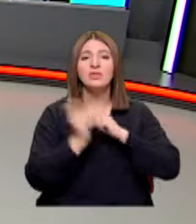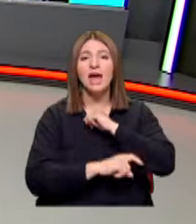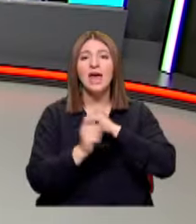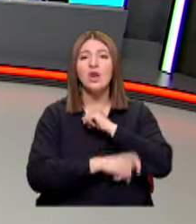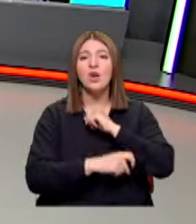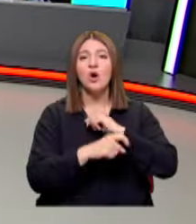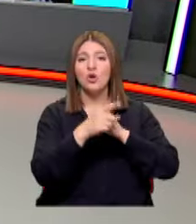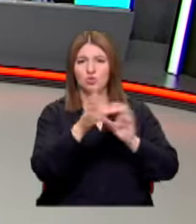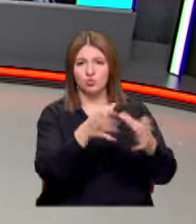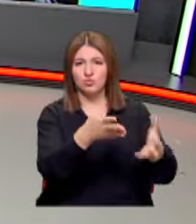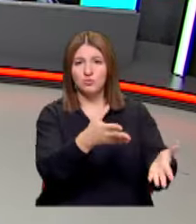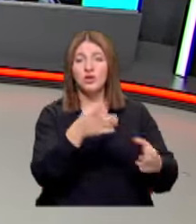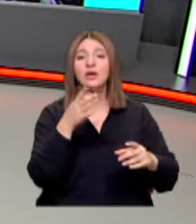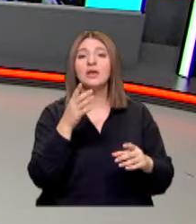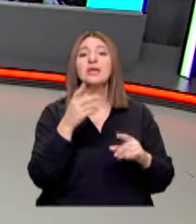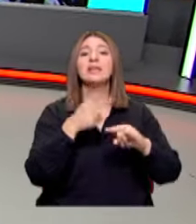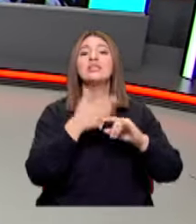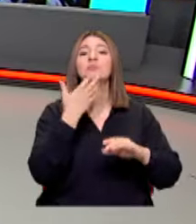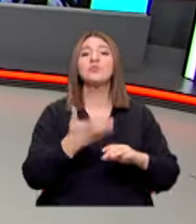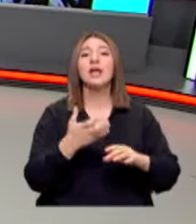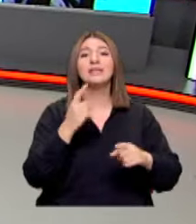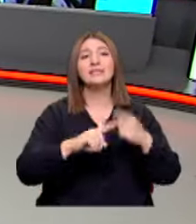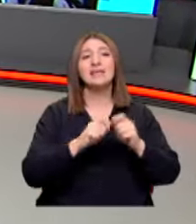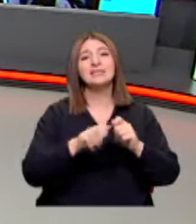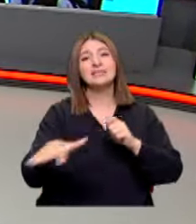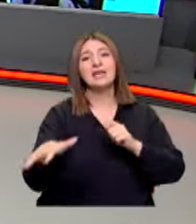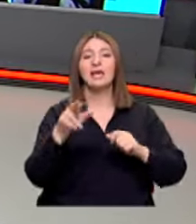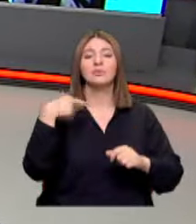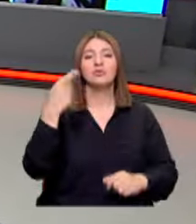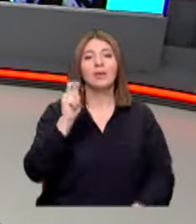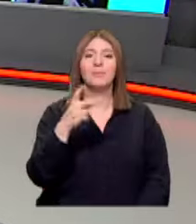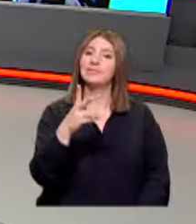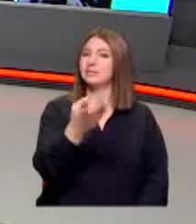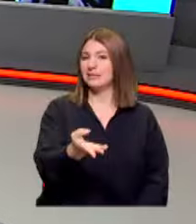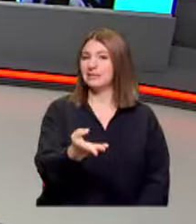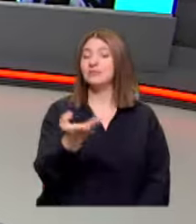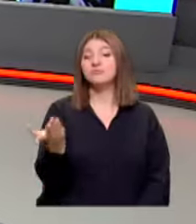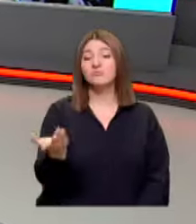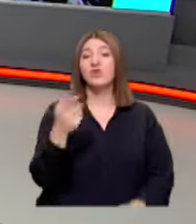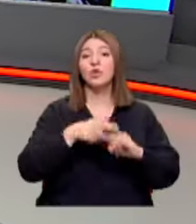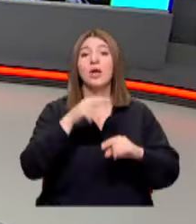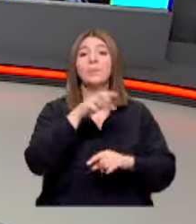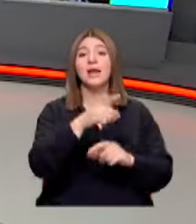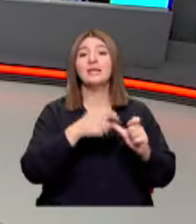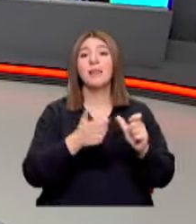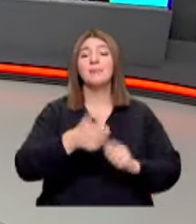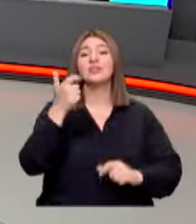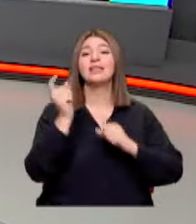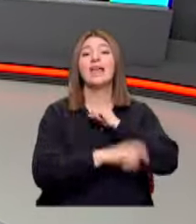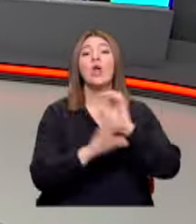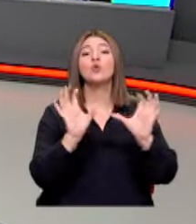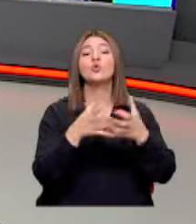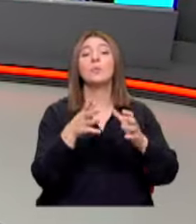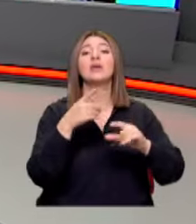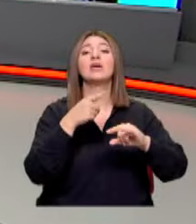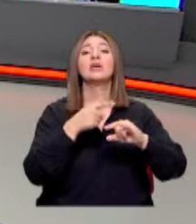Hizbullah'a Hizbullah'ın siyasi kanadı gibi düşünebilirsiniz İşte ve Hüdaparlı genel başkanı terör örgütü